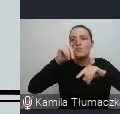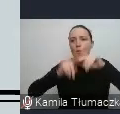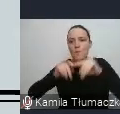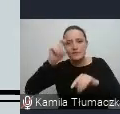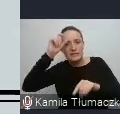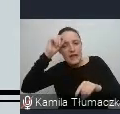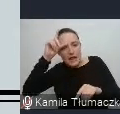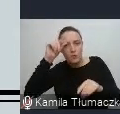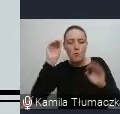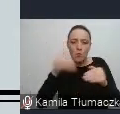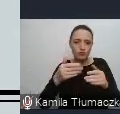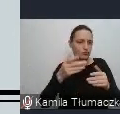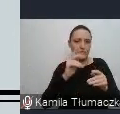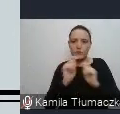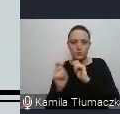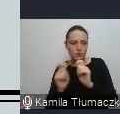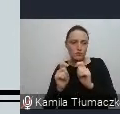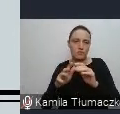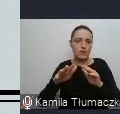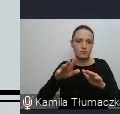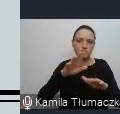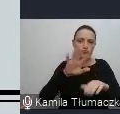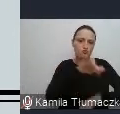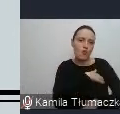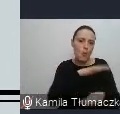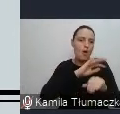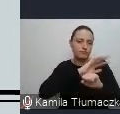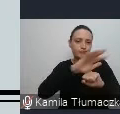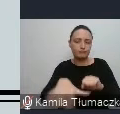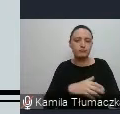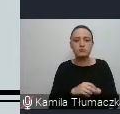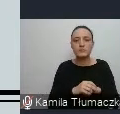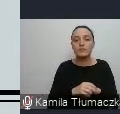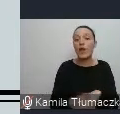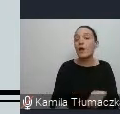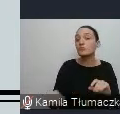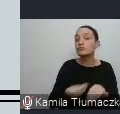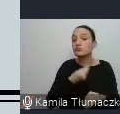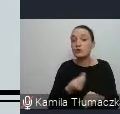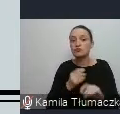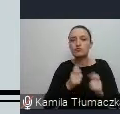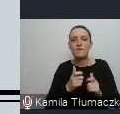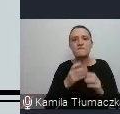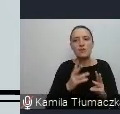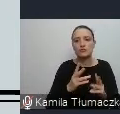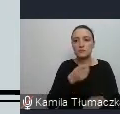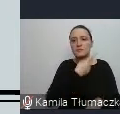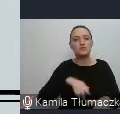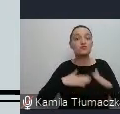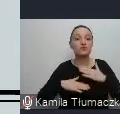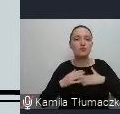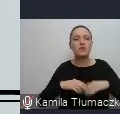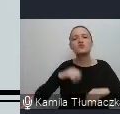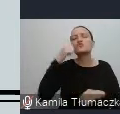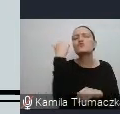funkcjonować w masowych szkołach. Ale też to, co jest bardzo ważne i z czego zawsze się bardzo cieszymy, to 100